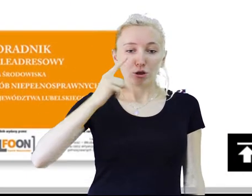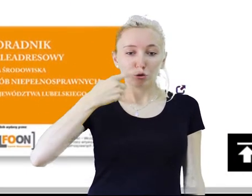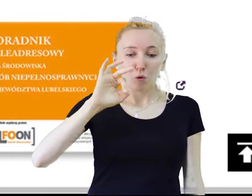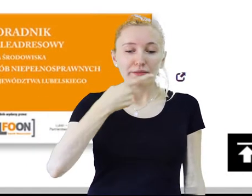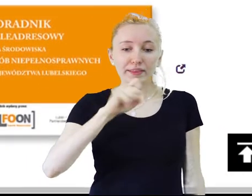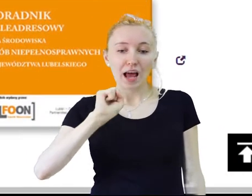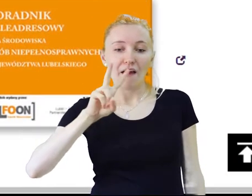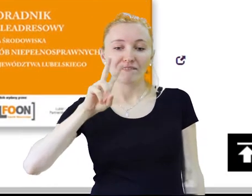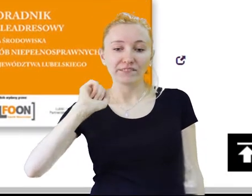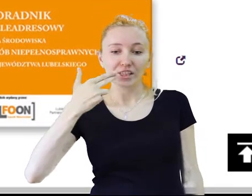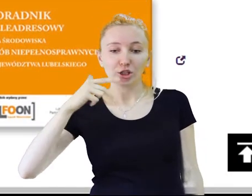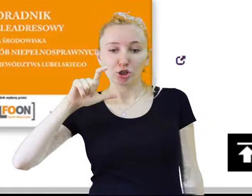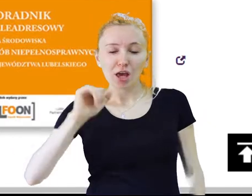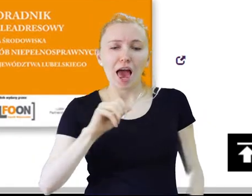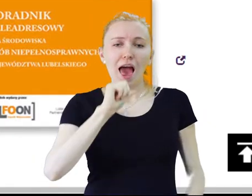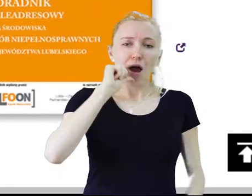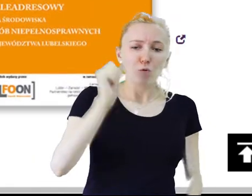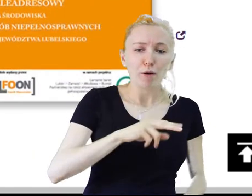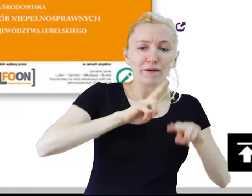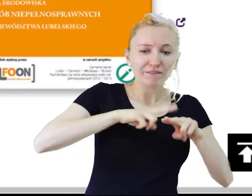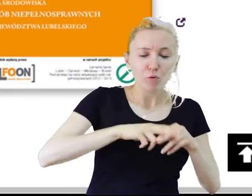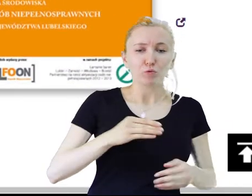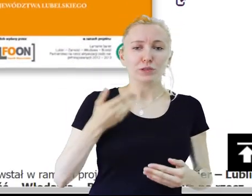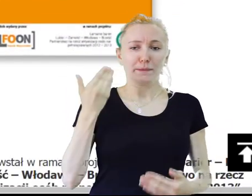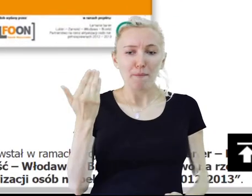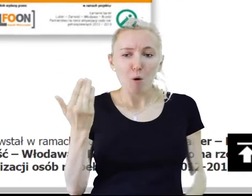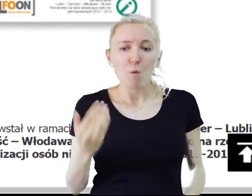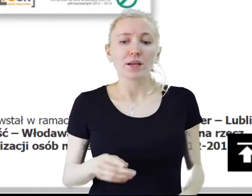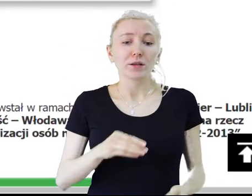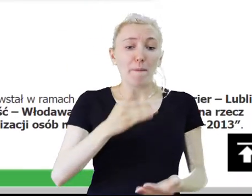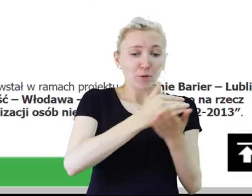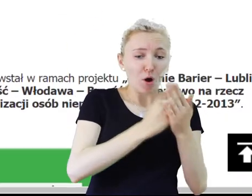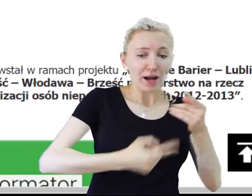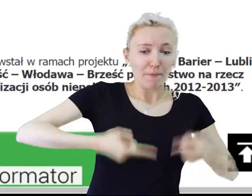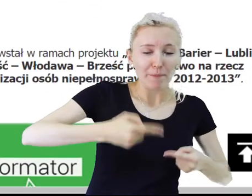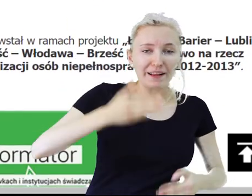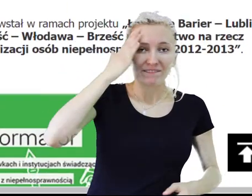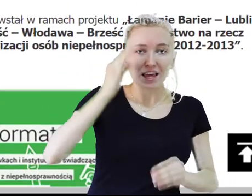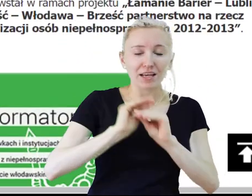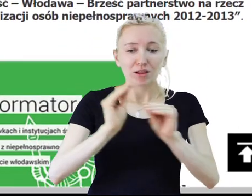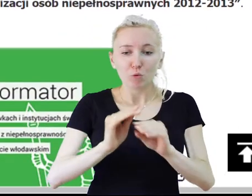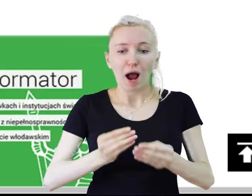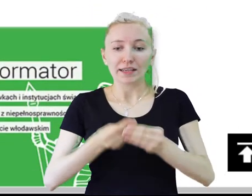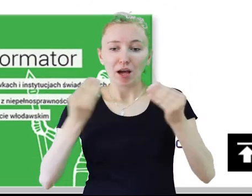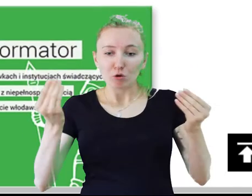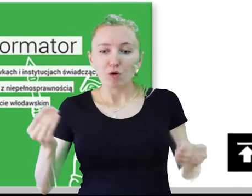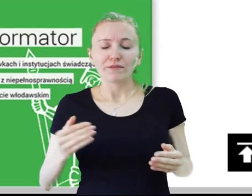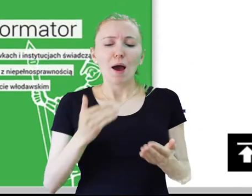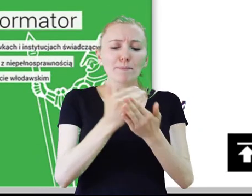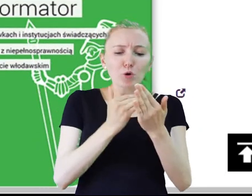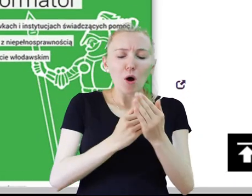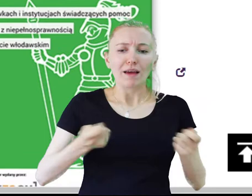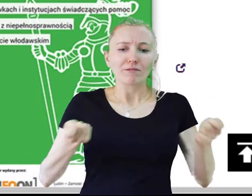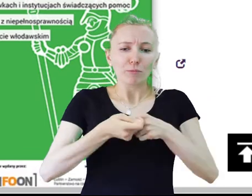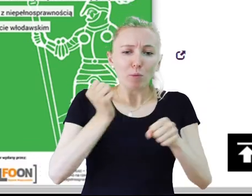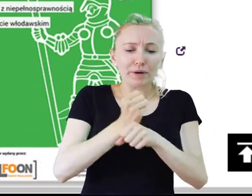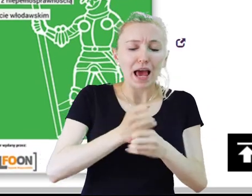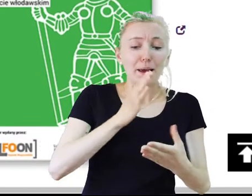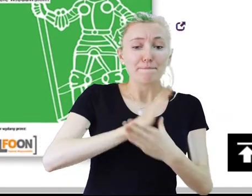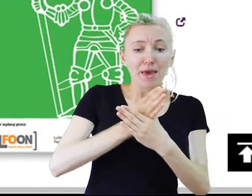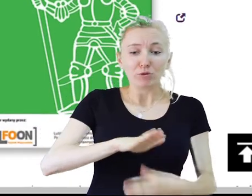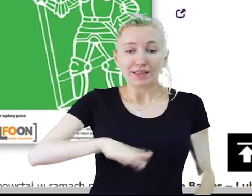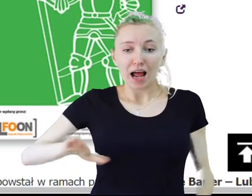Leonardo da Vinci, Europejskiego Funduszu Społecznego, Programu Operacyjnego Wiedza, Edukacja, Rozwój,